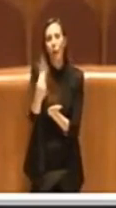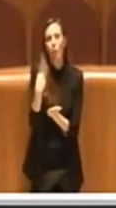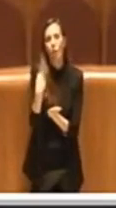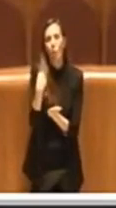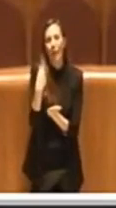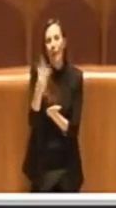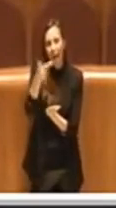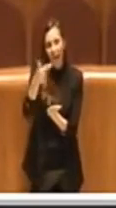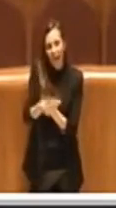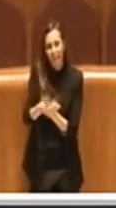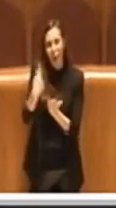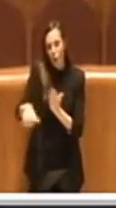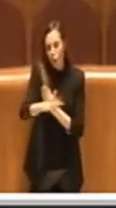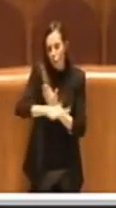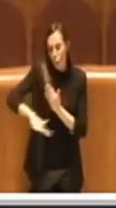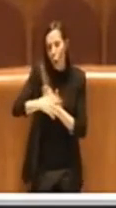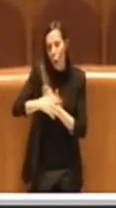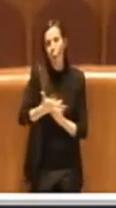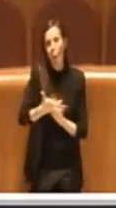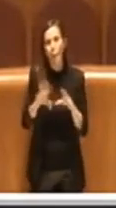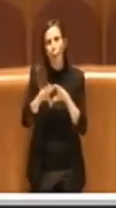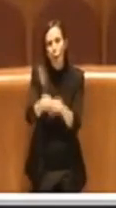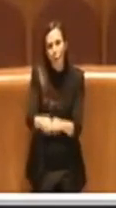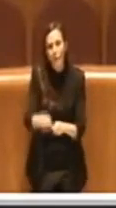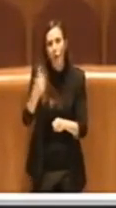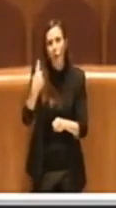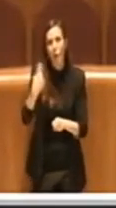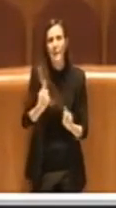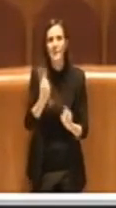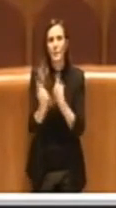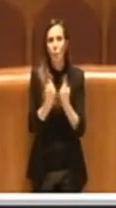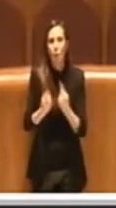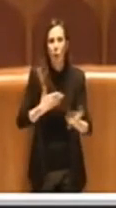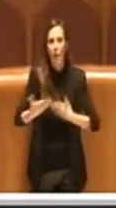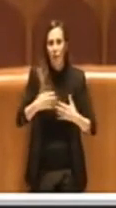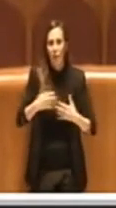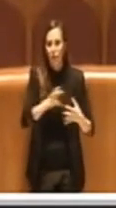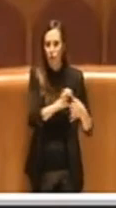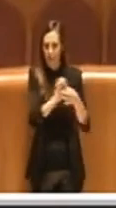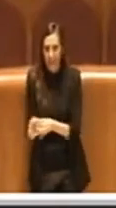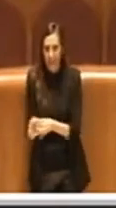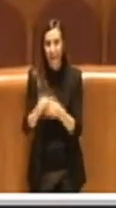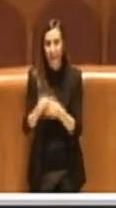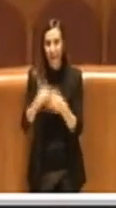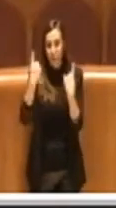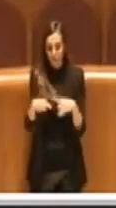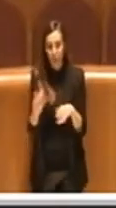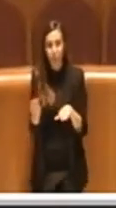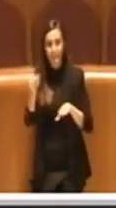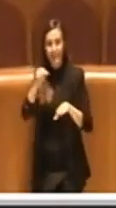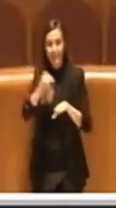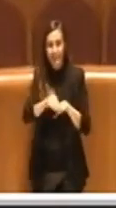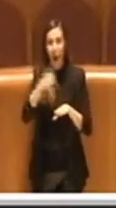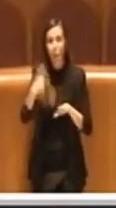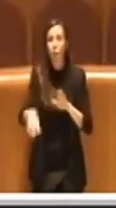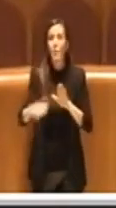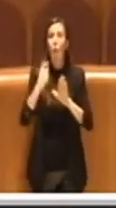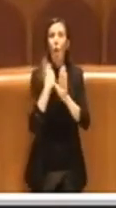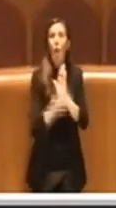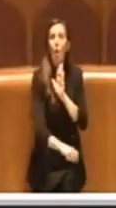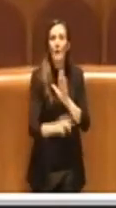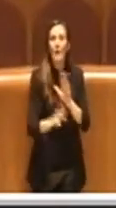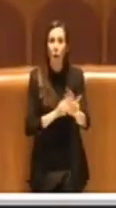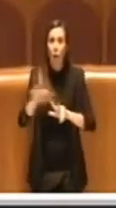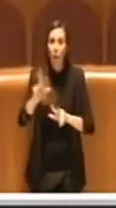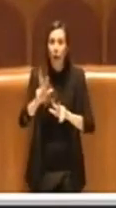emergenziali, quindi noi con questo lo inseriamo anche in normativa comunale affinché